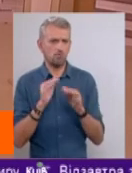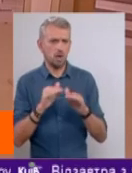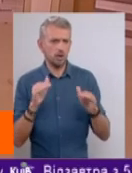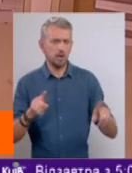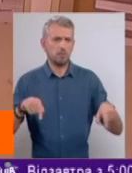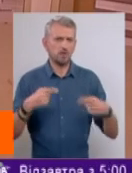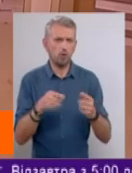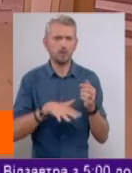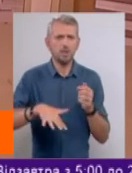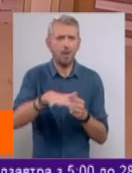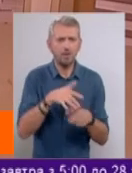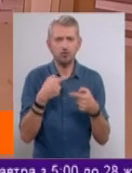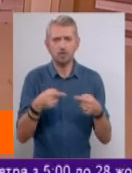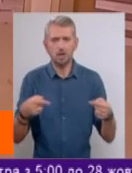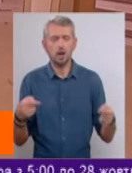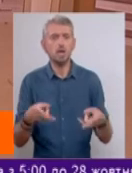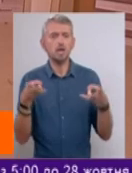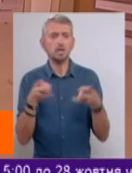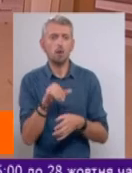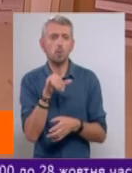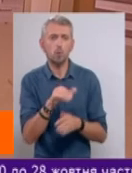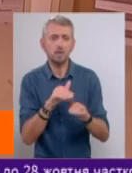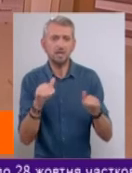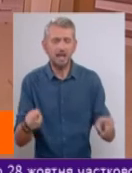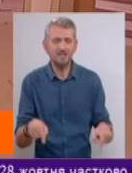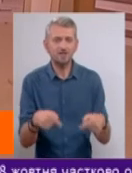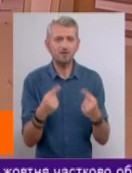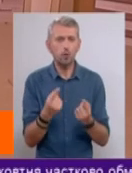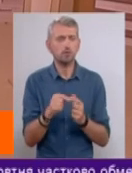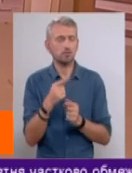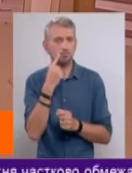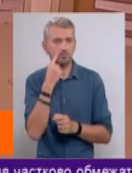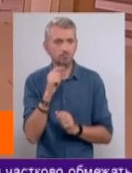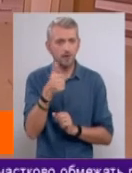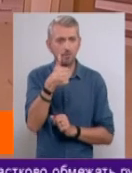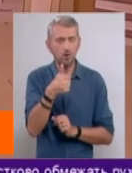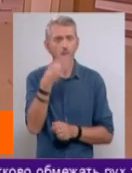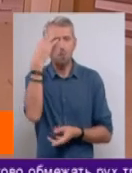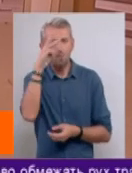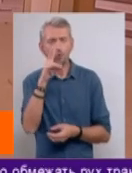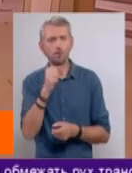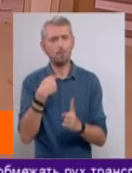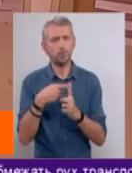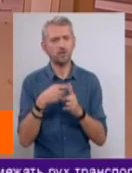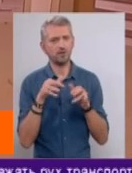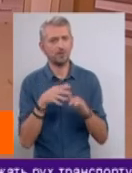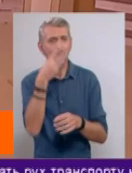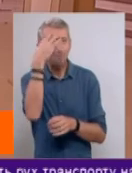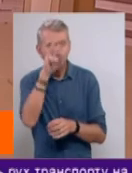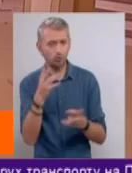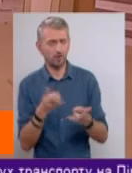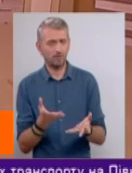створювати майданчики і так далі. Треба у дітей створювати насамперед моду на позитивні дії. Моду.